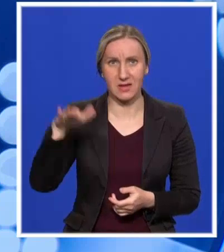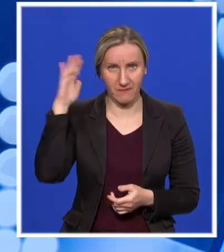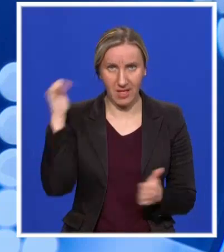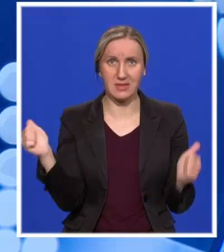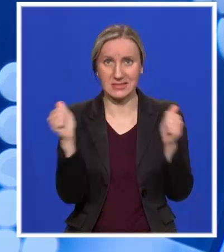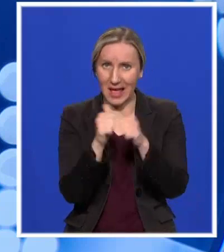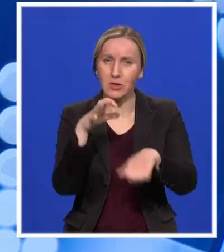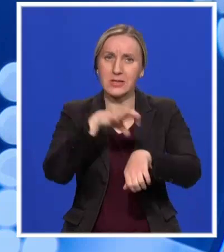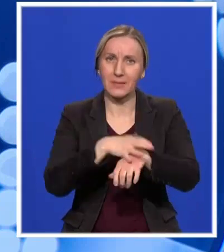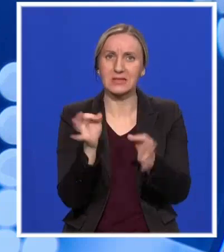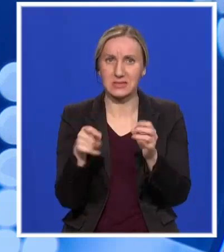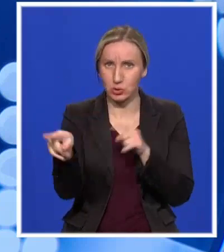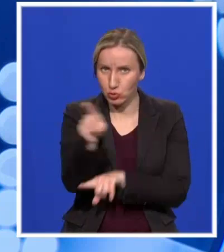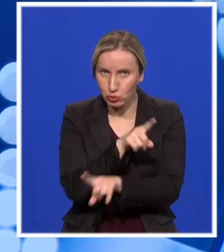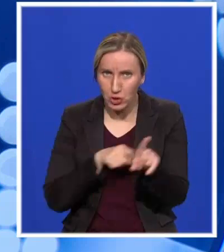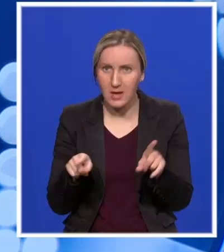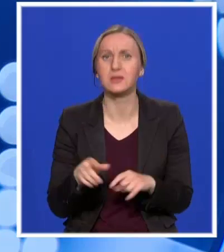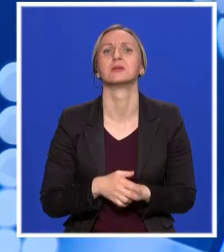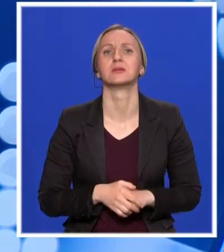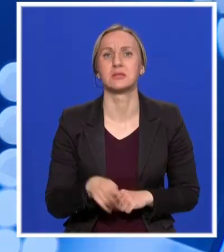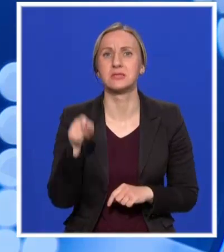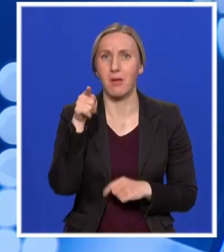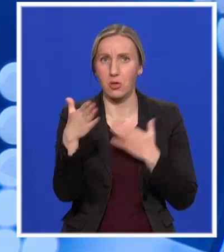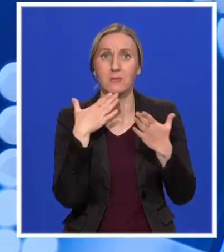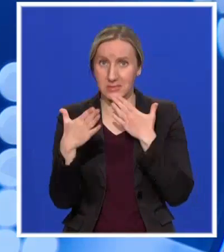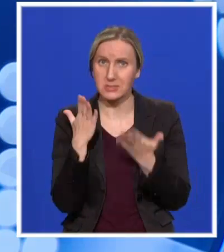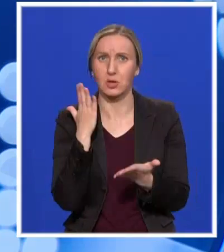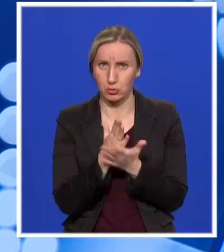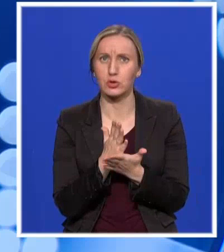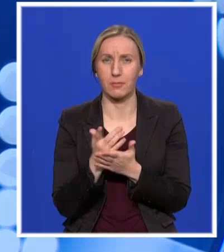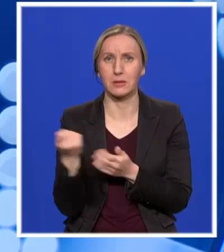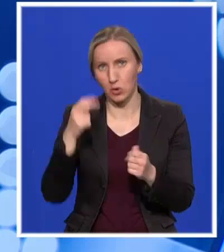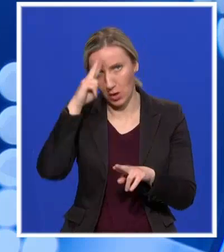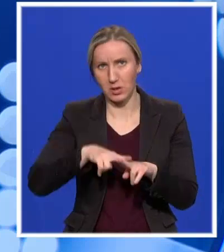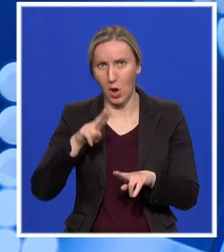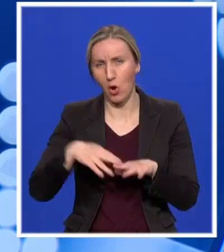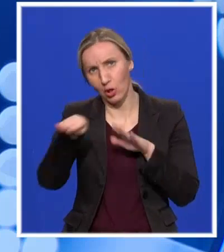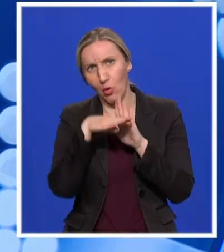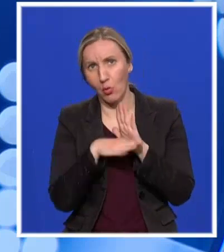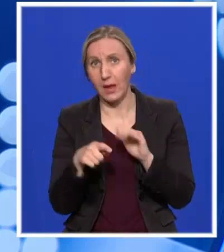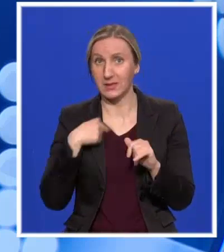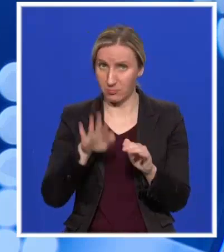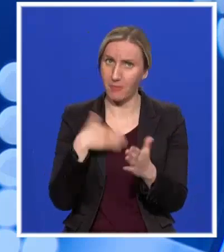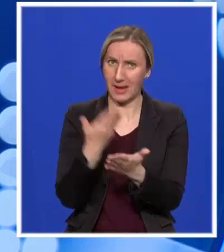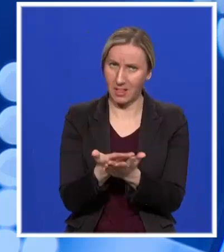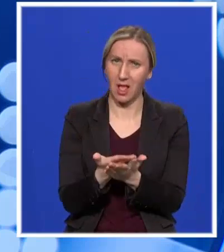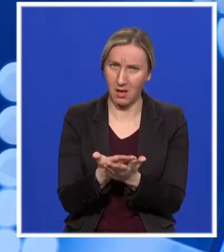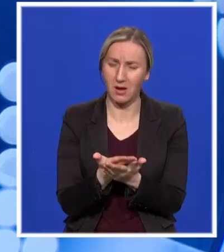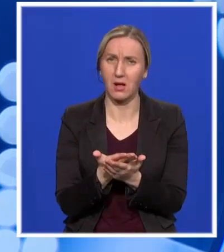zajedno sa medicinskim ekspertima. na tom štabu će biti donete mere, ali hoću da kažem ljudima da smo mi predlagali mere. Dakle,